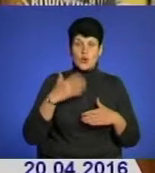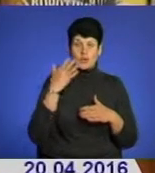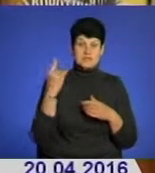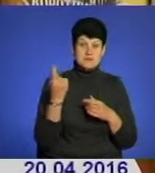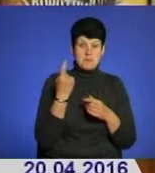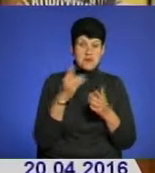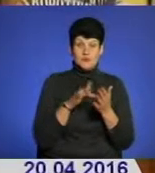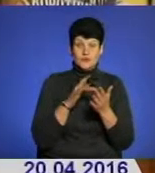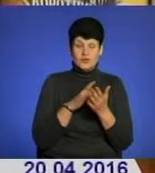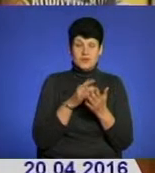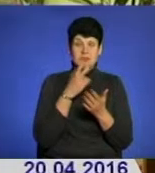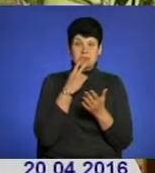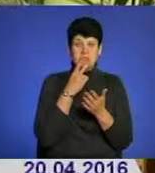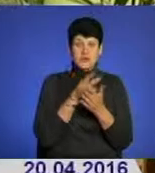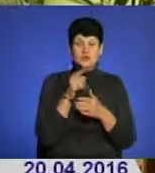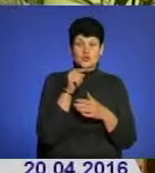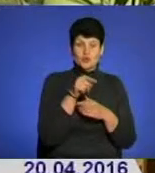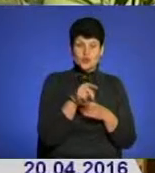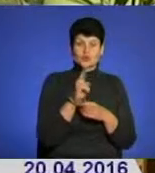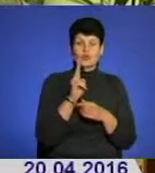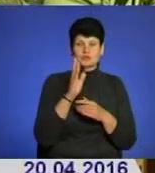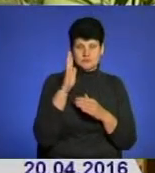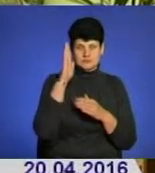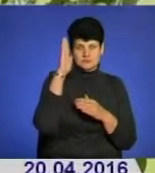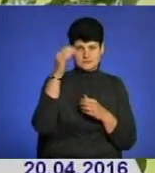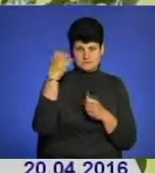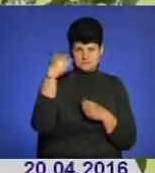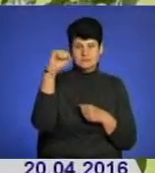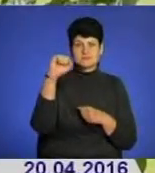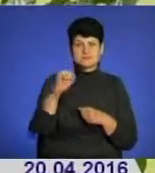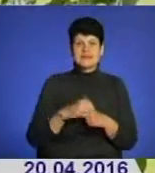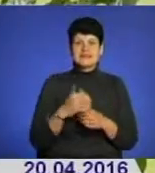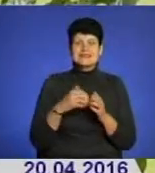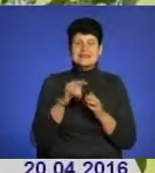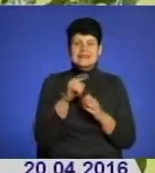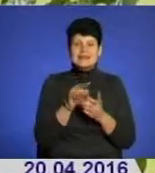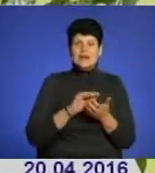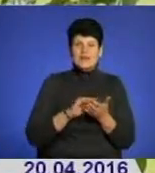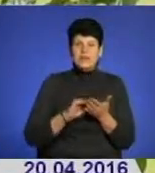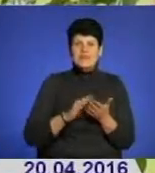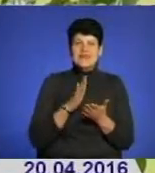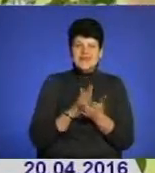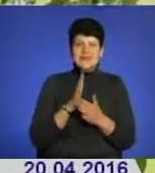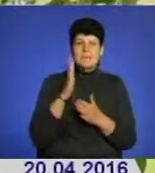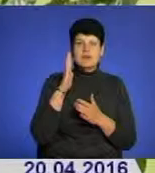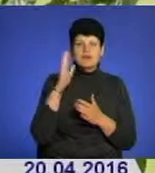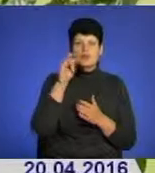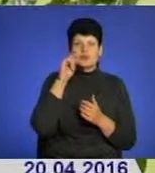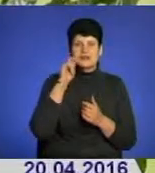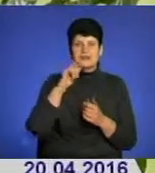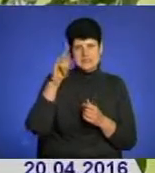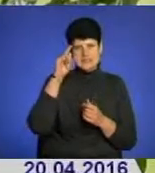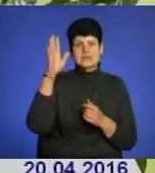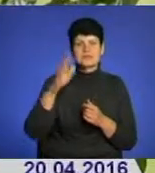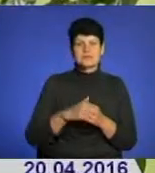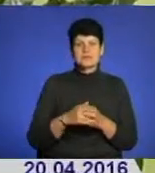сторінок розпізнає того, хто стане наступним переможцем. Серед тих рукописів є майбутні українські зірки